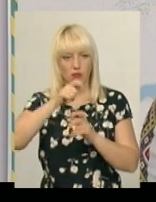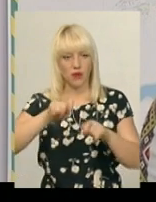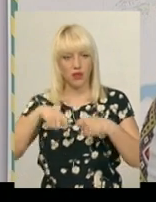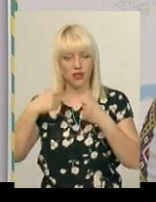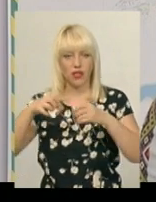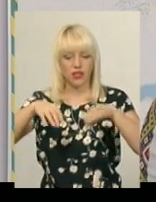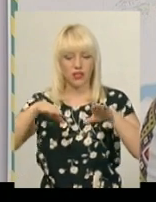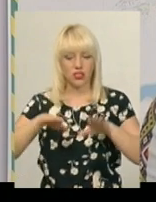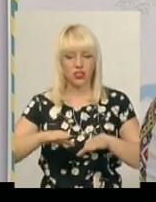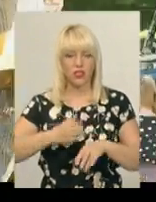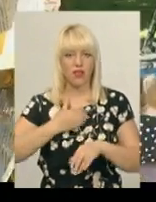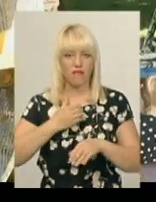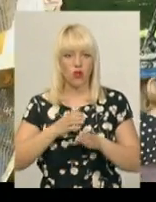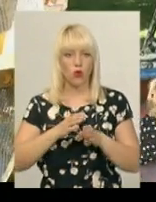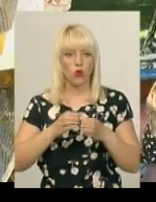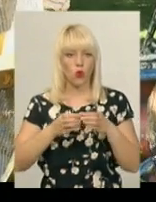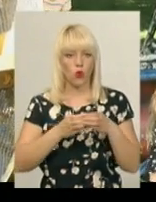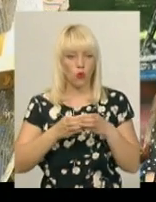виконкому його паркам і стверам.